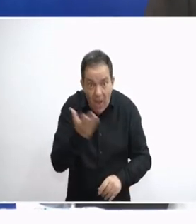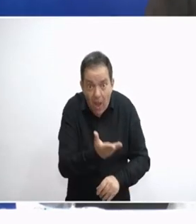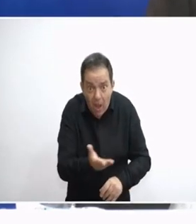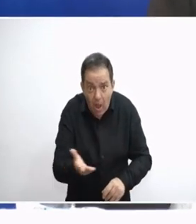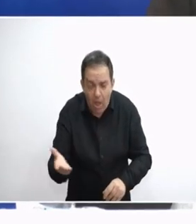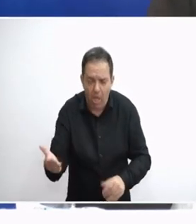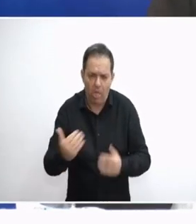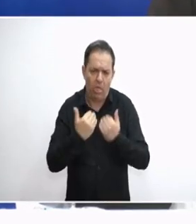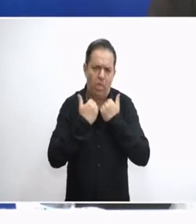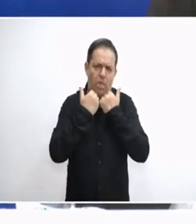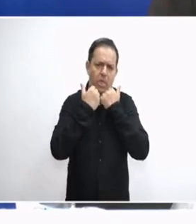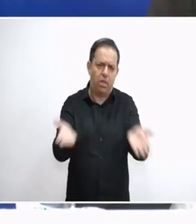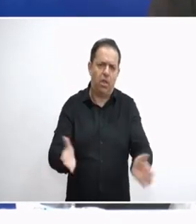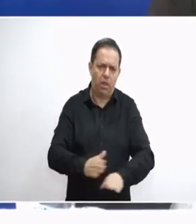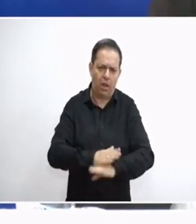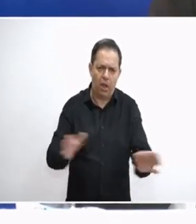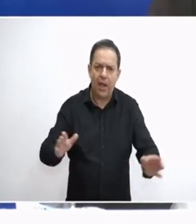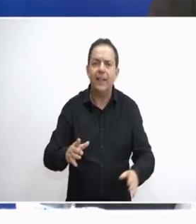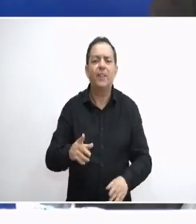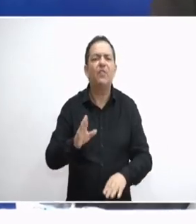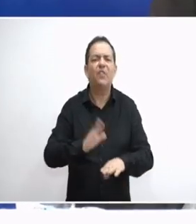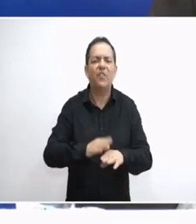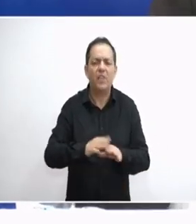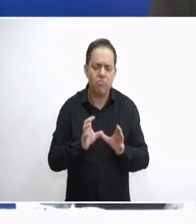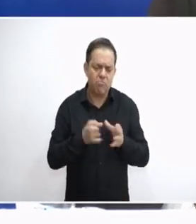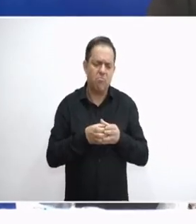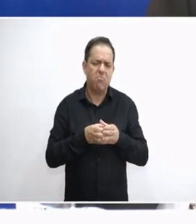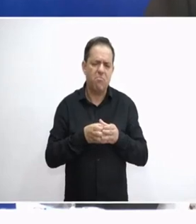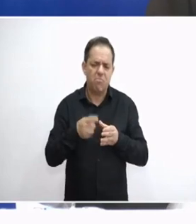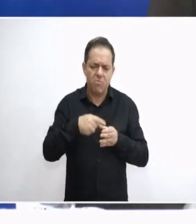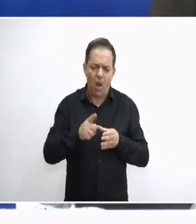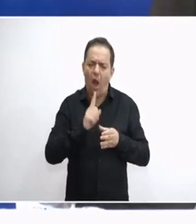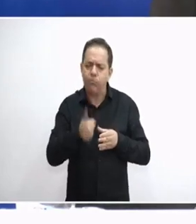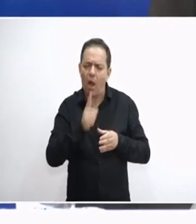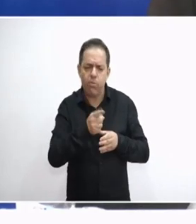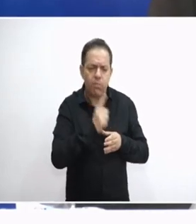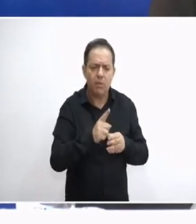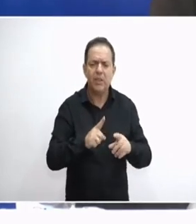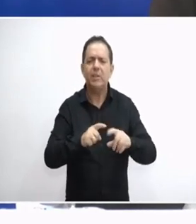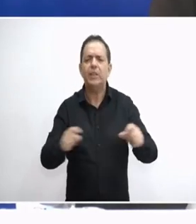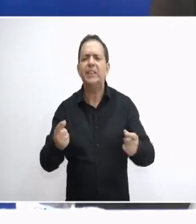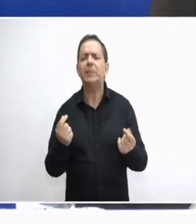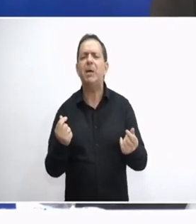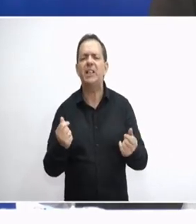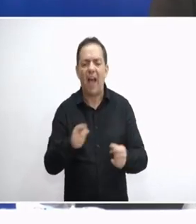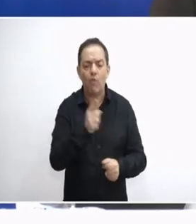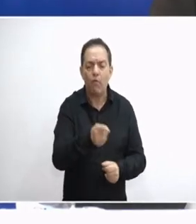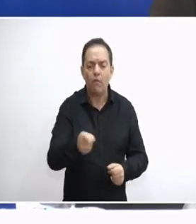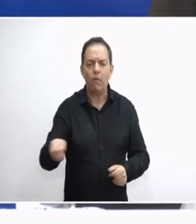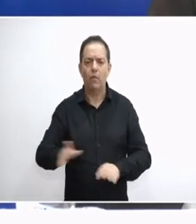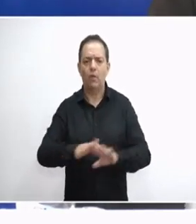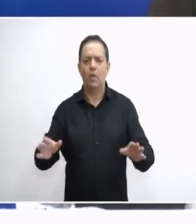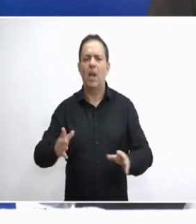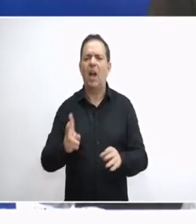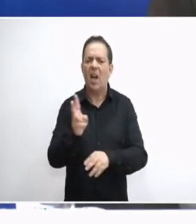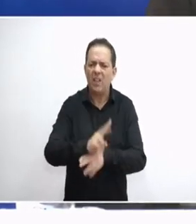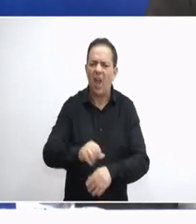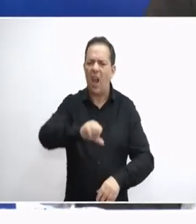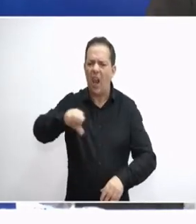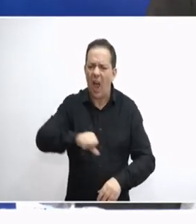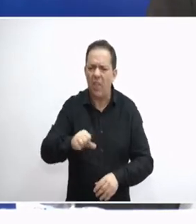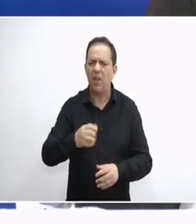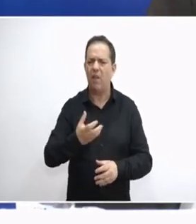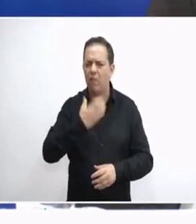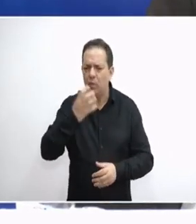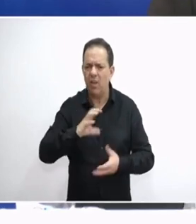Αυτό συμβαίνει διότι υπάρχουν παντού μονοπόλια και δεν υπάρχει ελεύθερη αγορά. στα φρούτα, στα λάδια, στα χαρτιά, στα εμπορεύματα, στα πάντα.